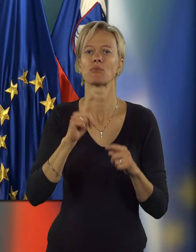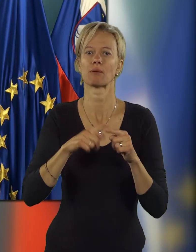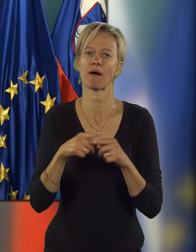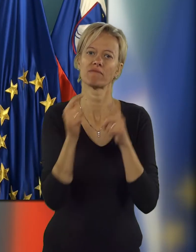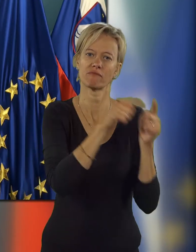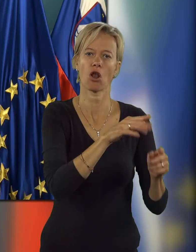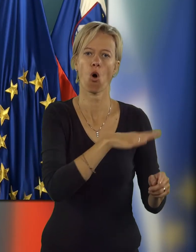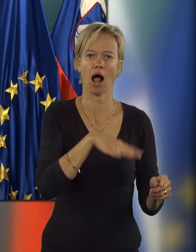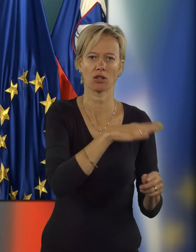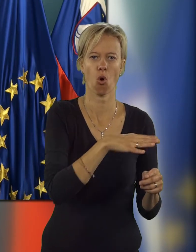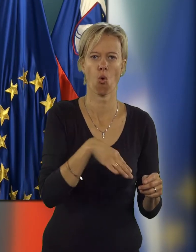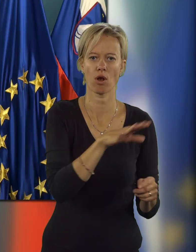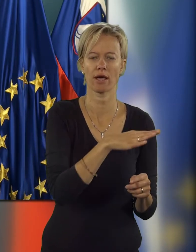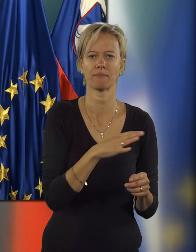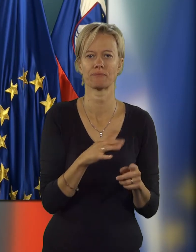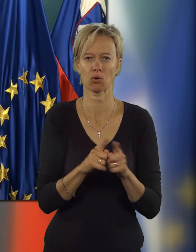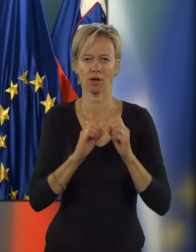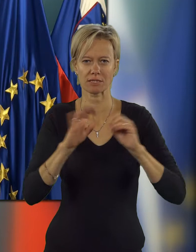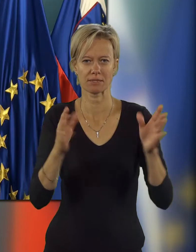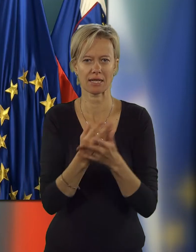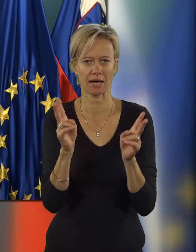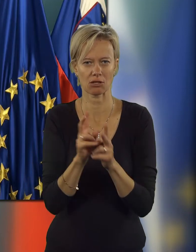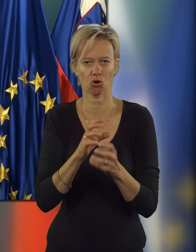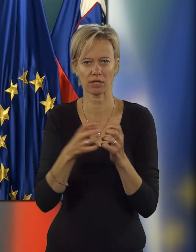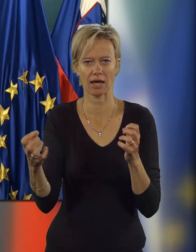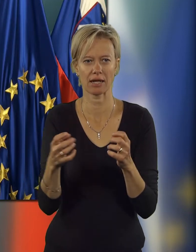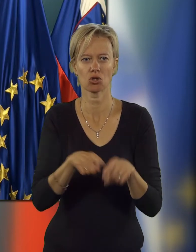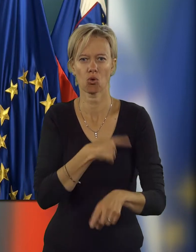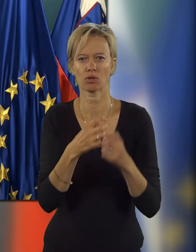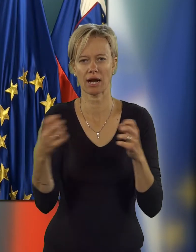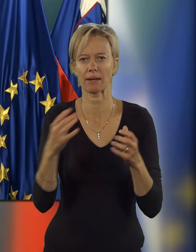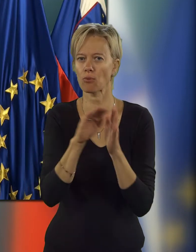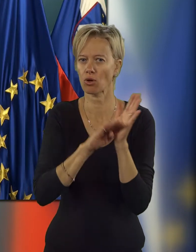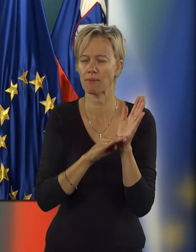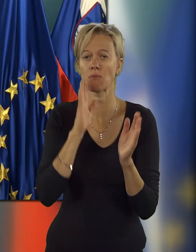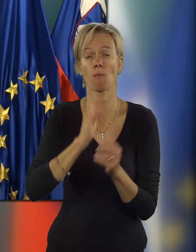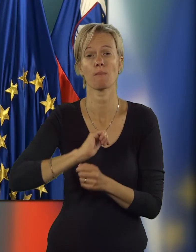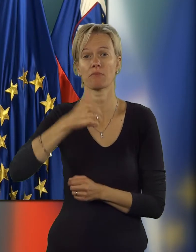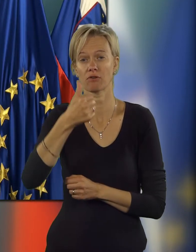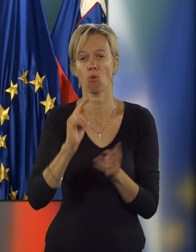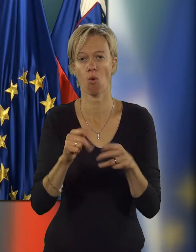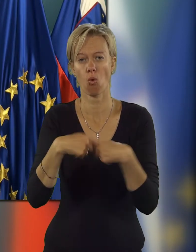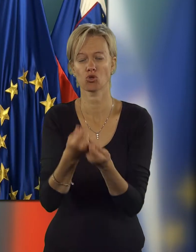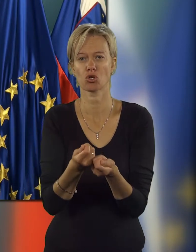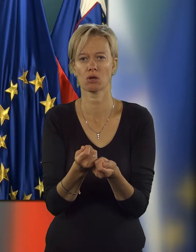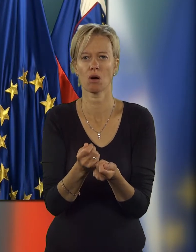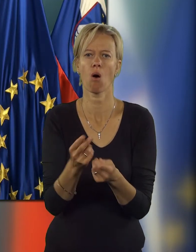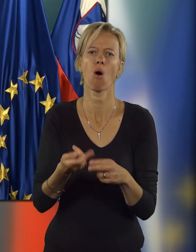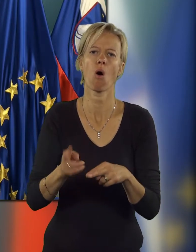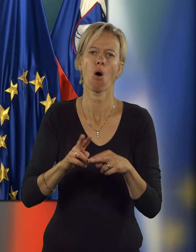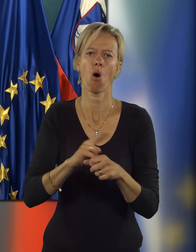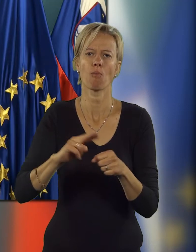pa v lokalno okolje, tako razpisi za kratkotrajne in dogotrajne programe, s kateri bomo prvič omogočili